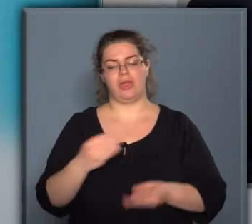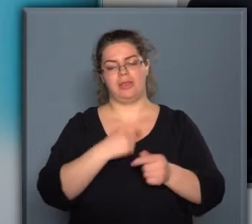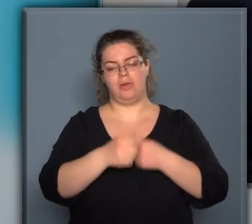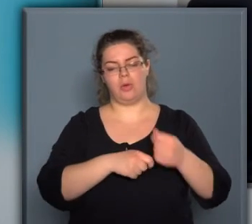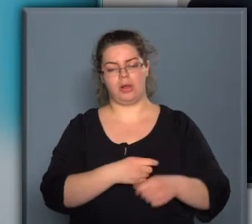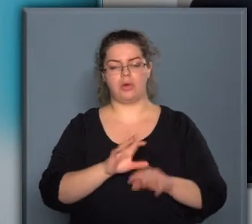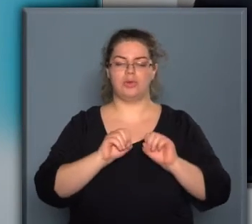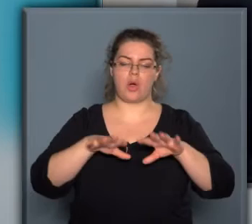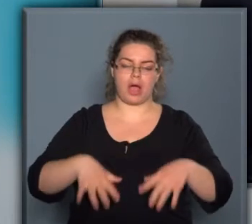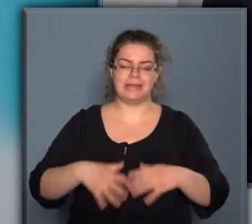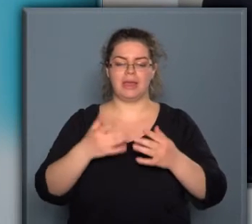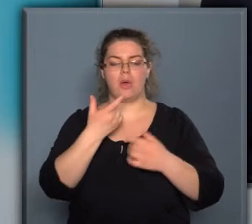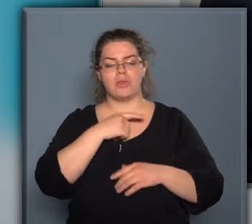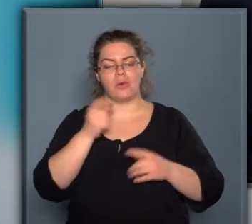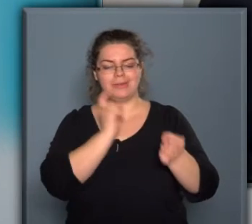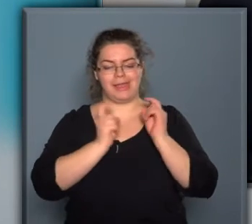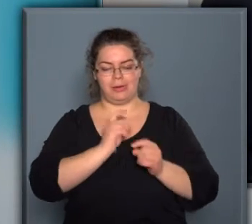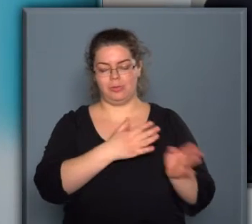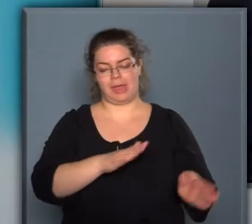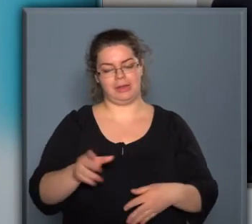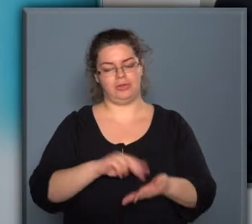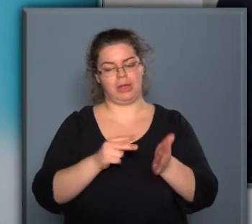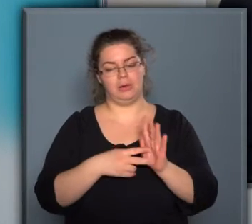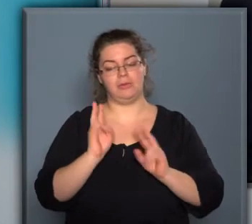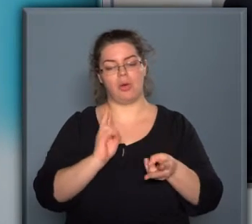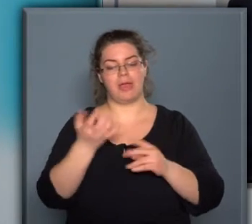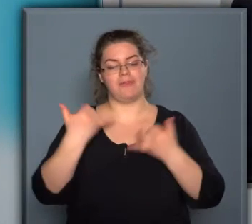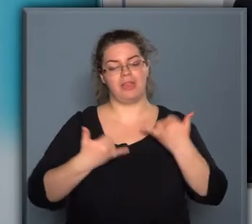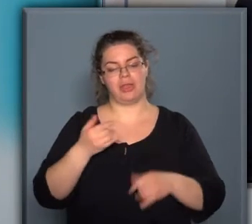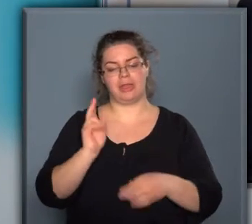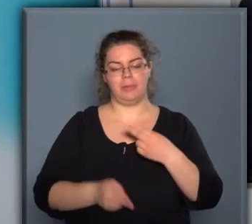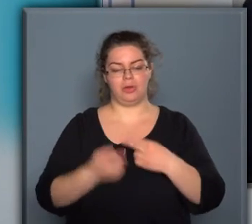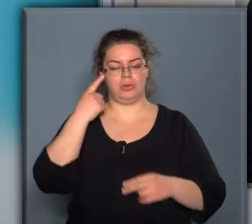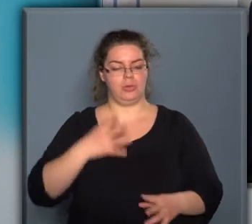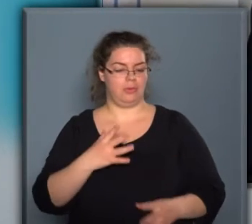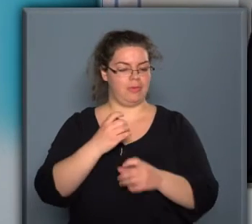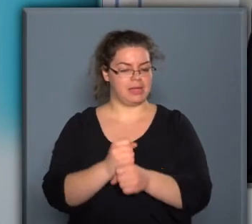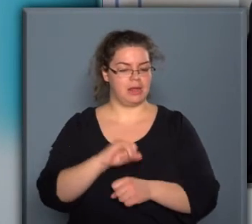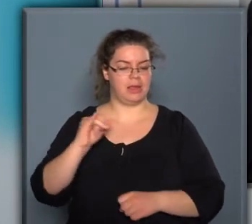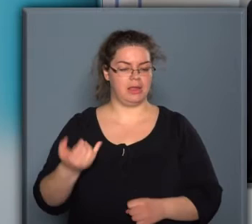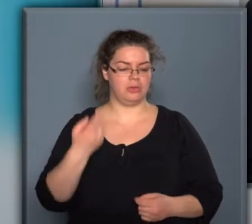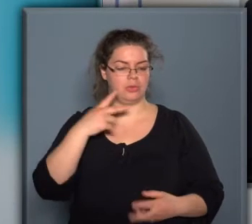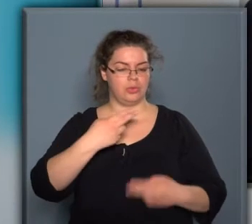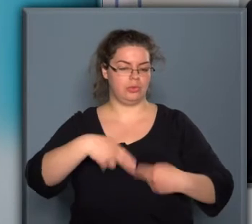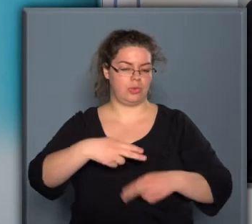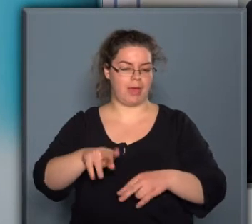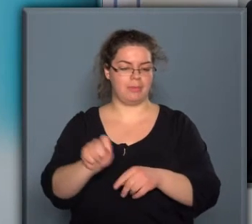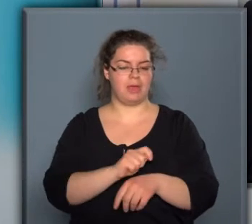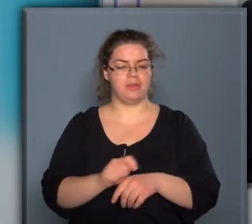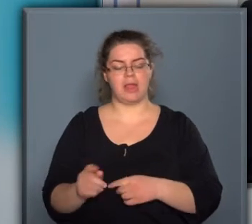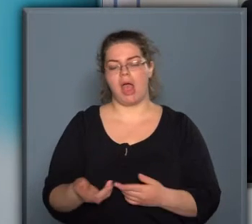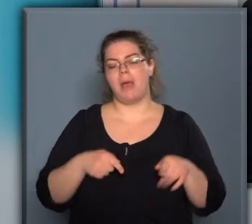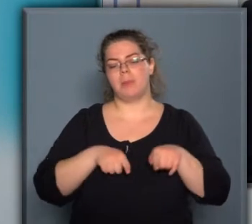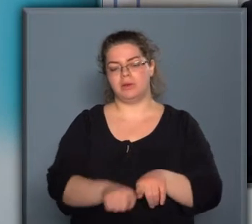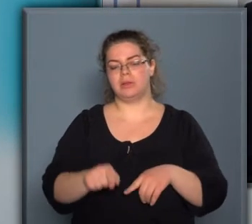hatékony, korszerű gyártástechnológiákkal, hogy a versenyképességünket fent tudjuk tartani, illetve tovább tudjuk javítani,